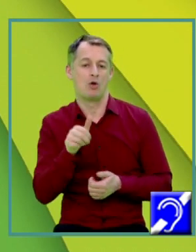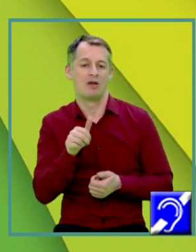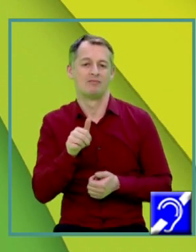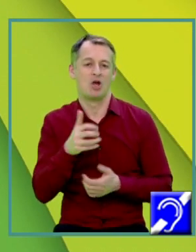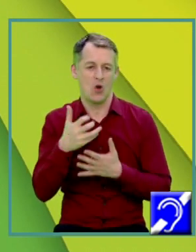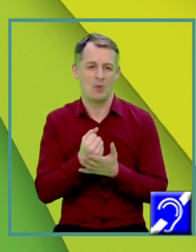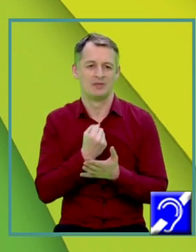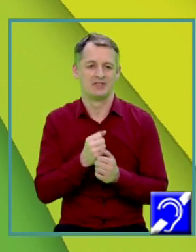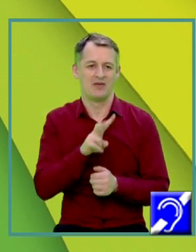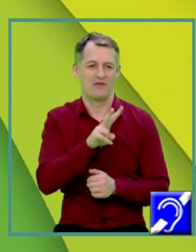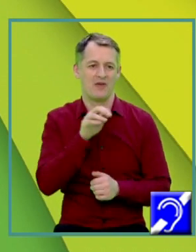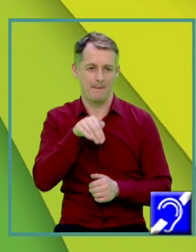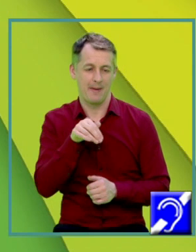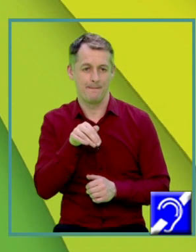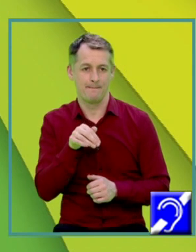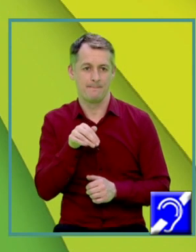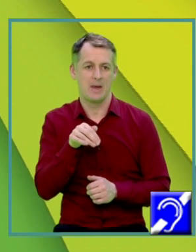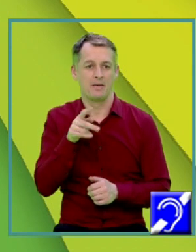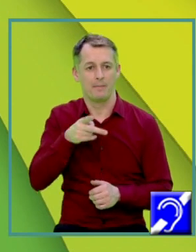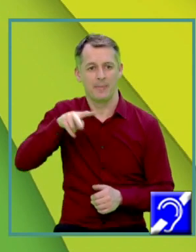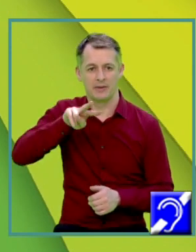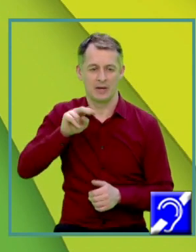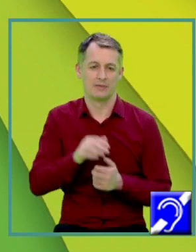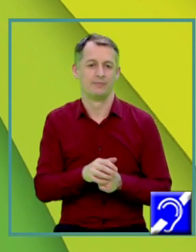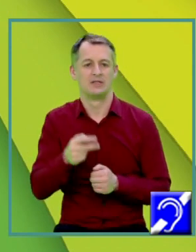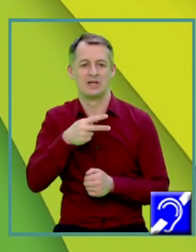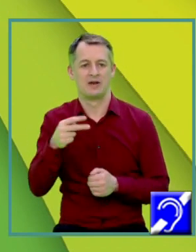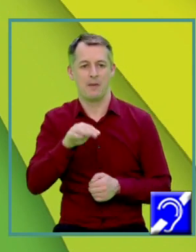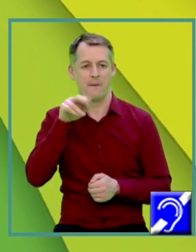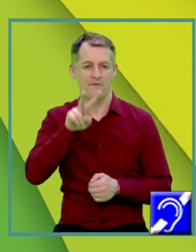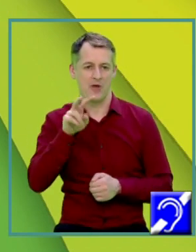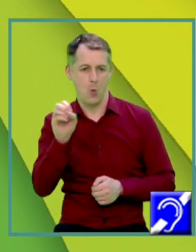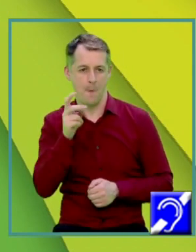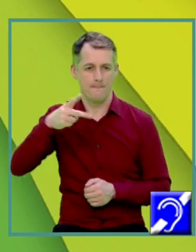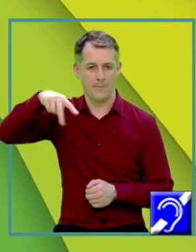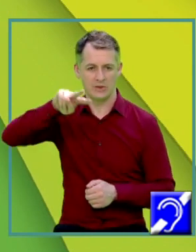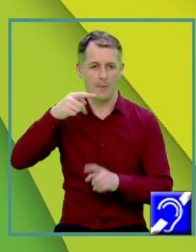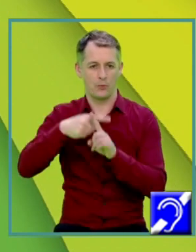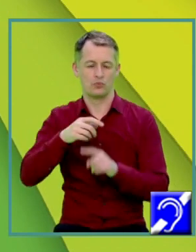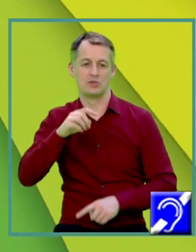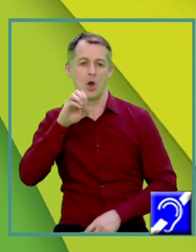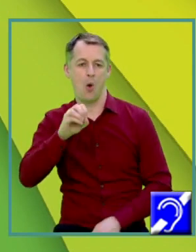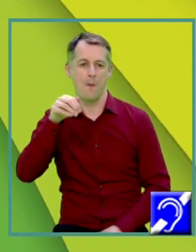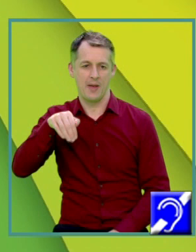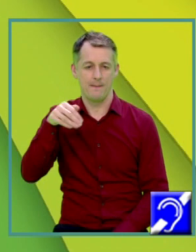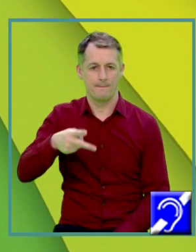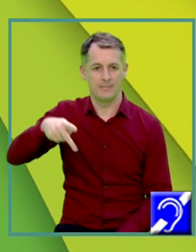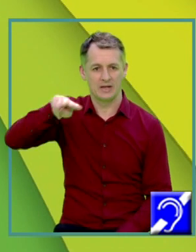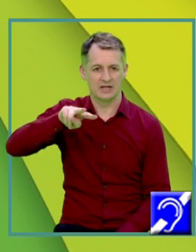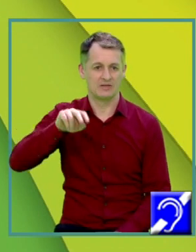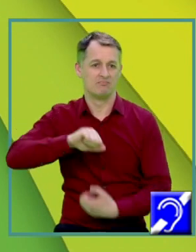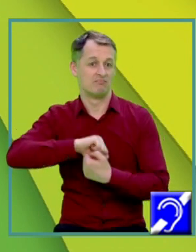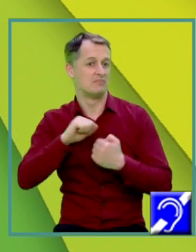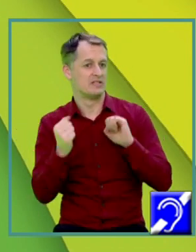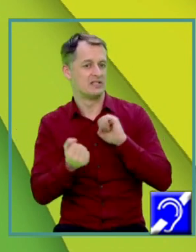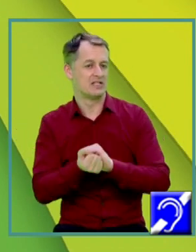obține Vm2 este egal cu VO2 plus OM sau